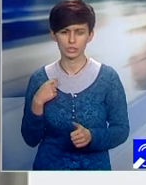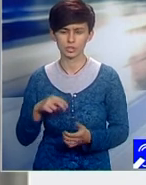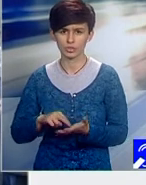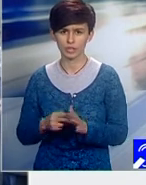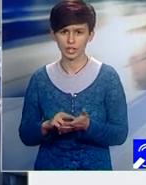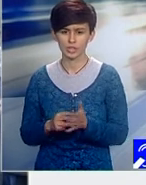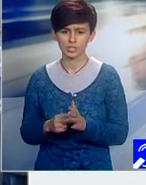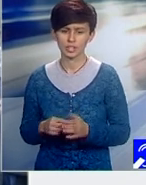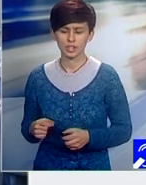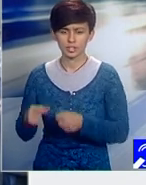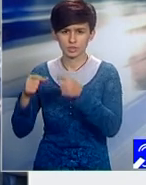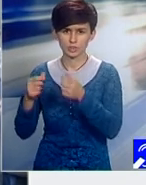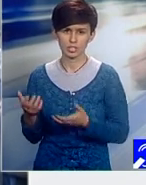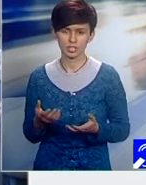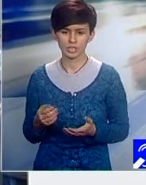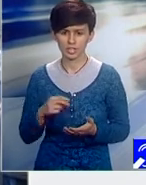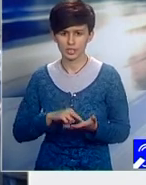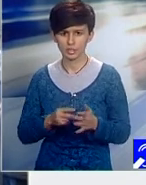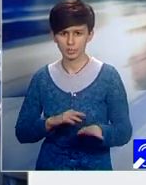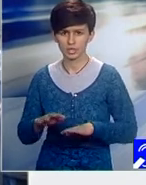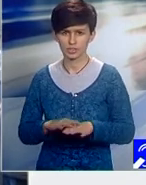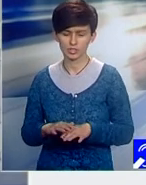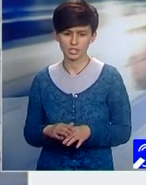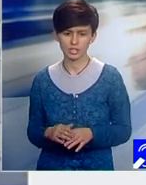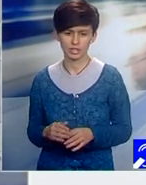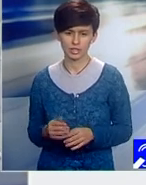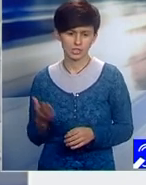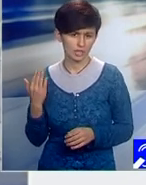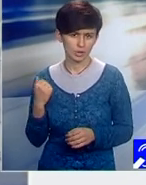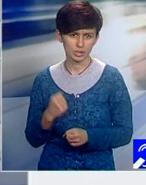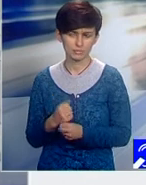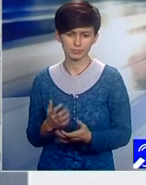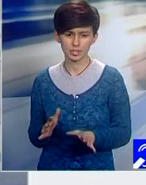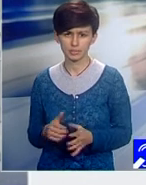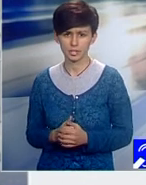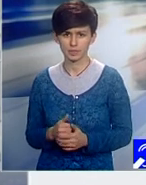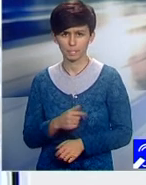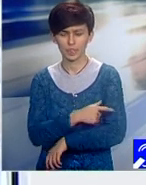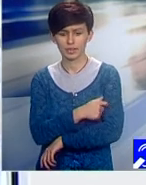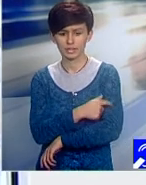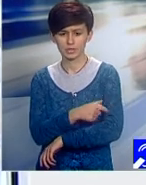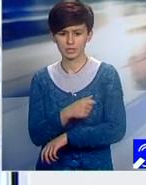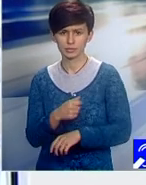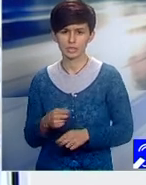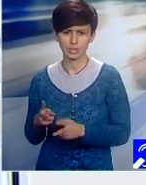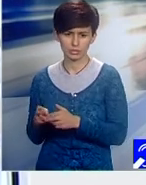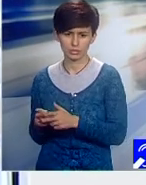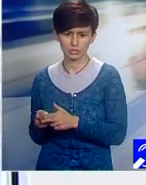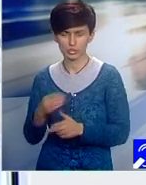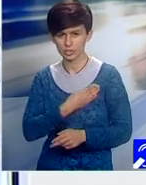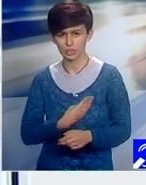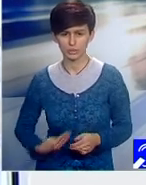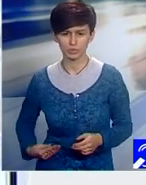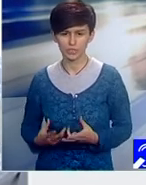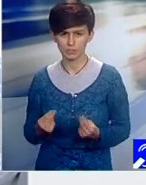organizate în unitățile în care mandatele managerilor au expirat, precum Spitalul Universitar Bagdasarărseni, Spitalul de Arși, ori Institutul Oncologic București.